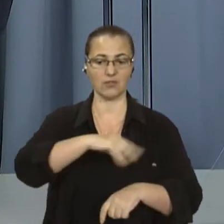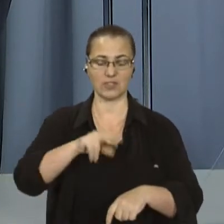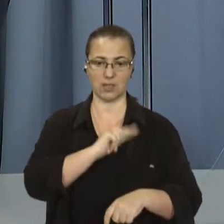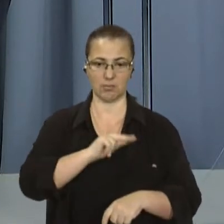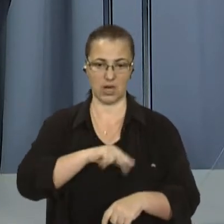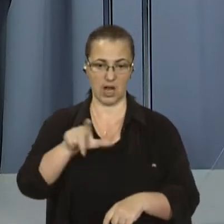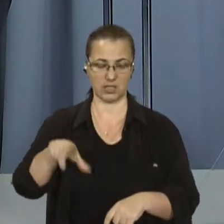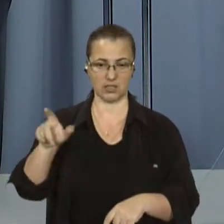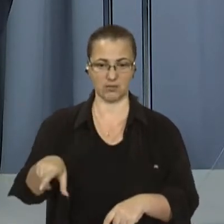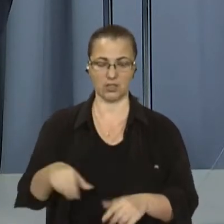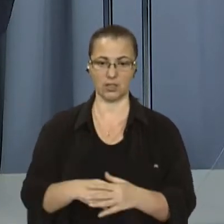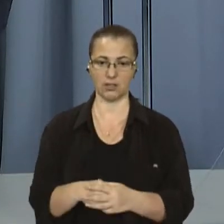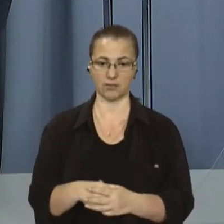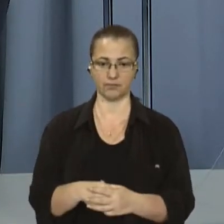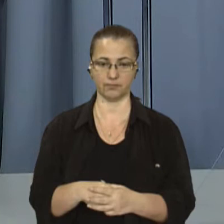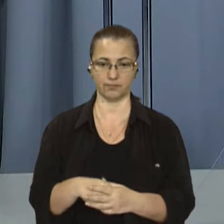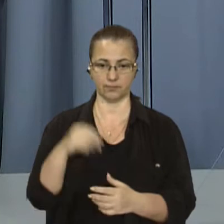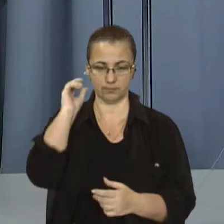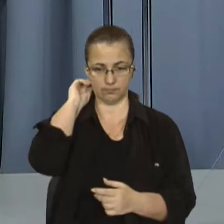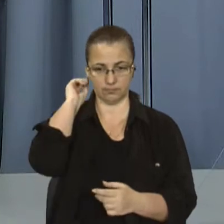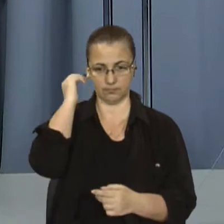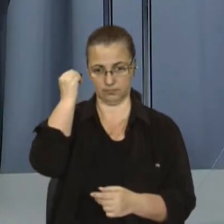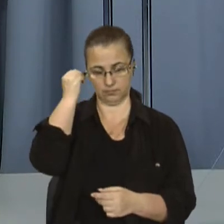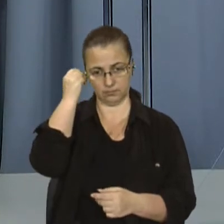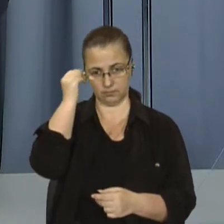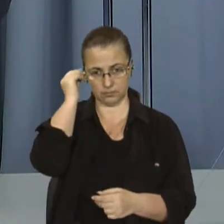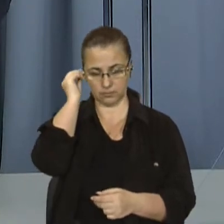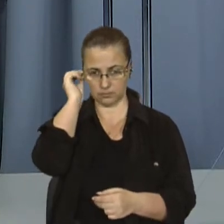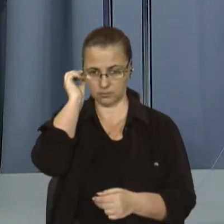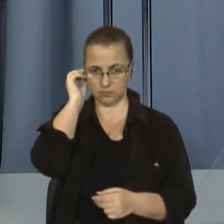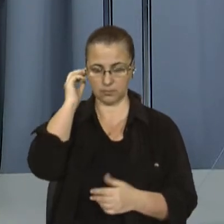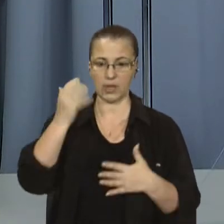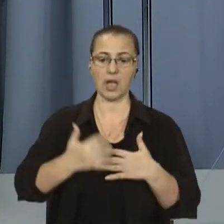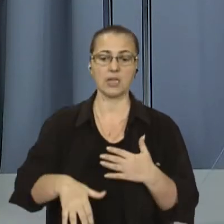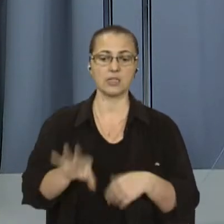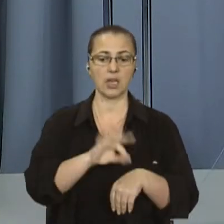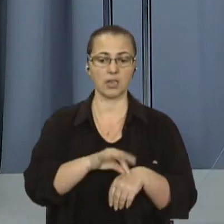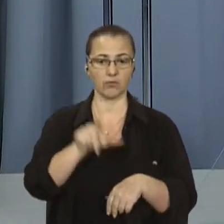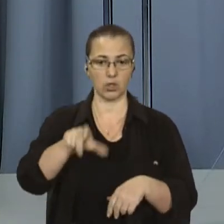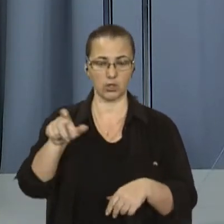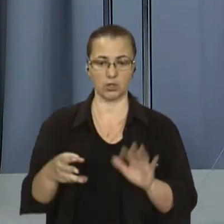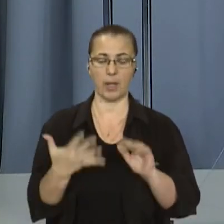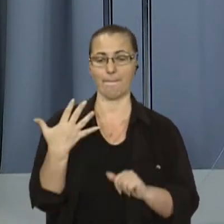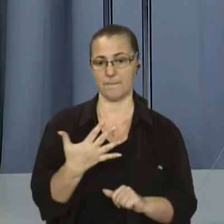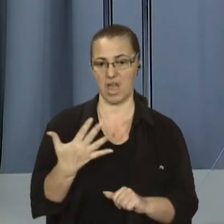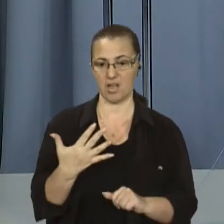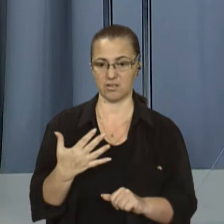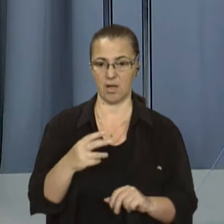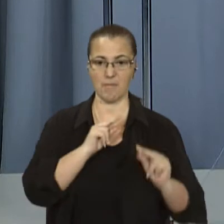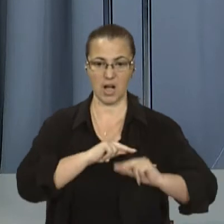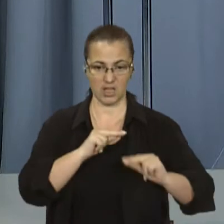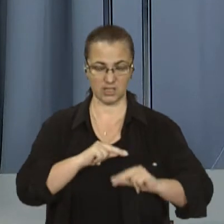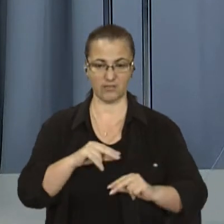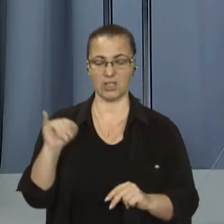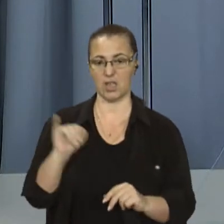заступник голови обласної ради Богдан Гагалюк. Серед хворих – 5 працівників апарату ради та 7 депутатів. За минулу